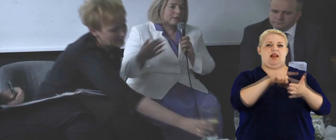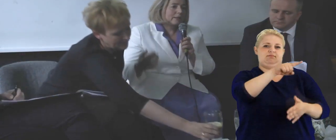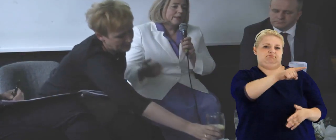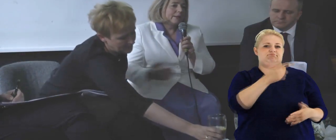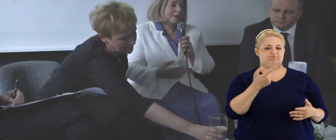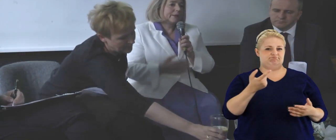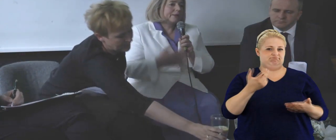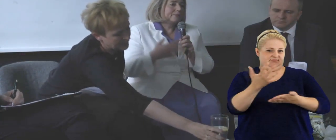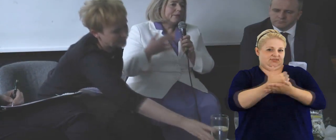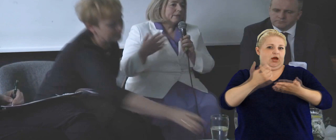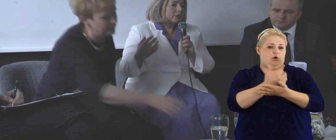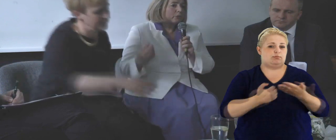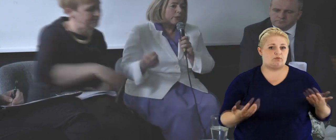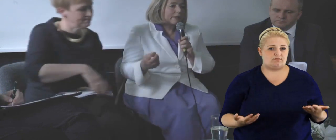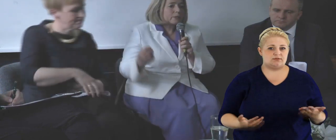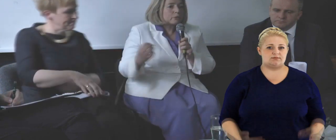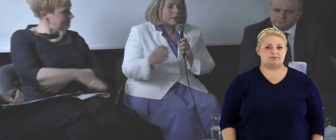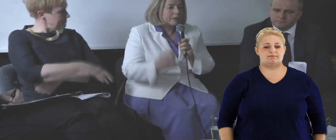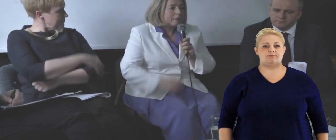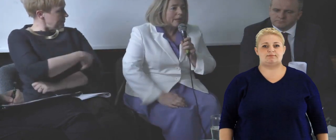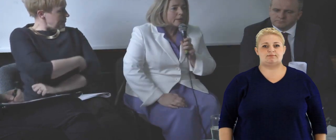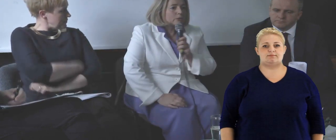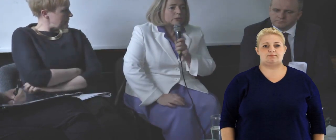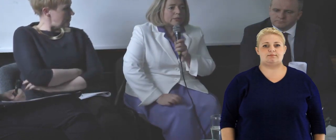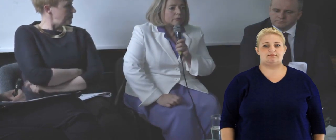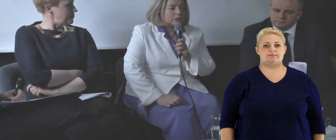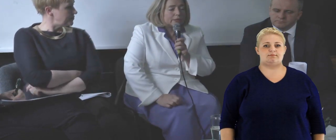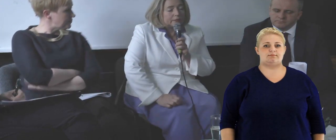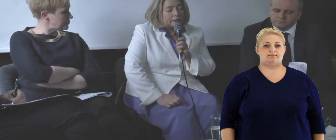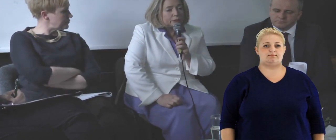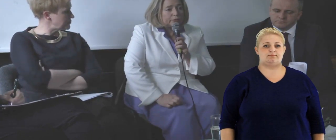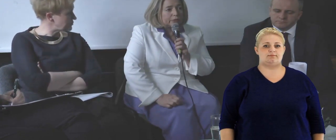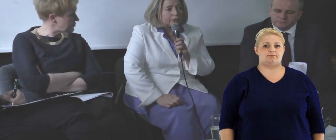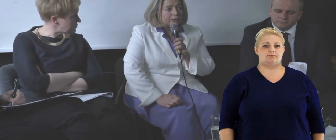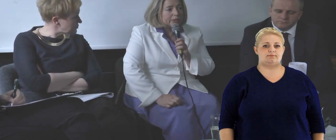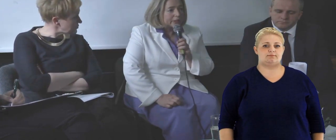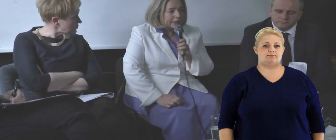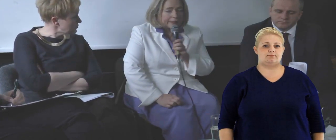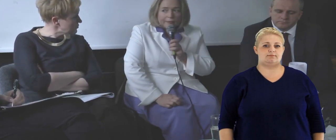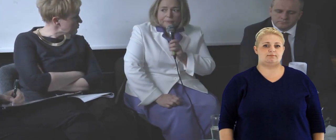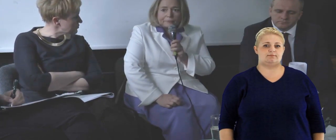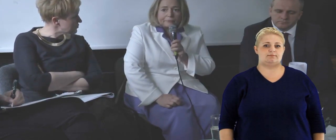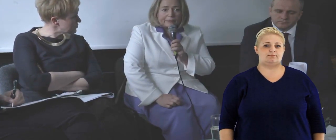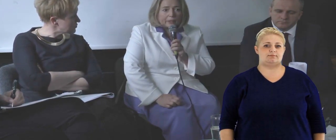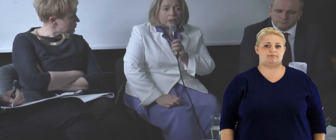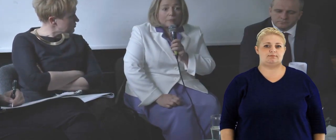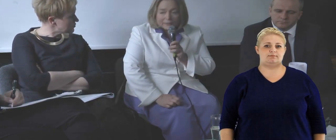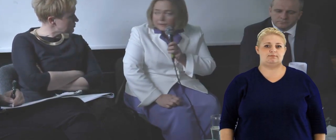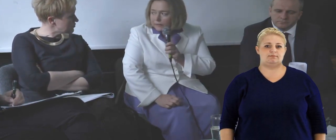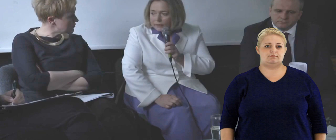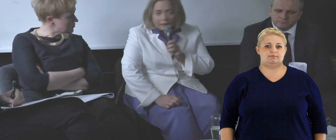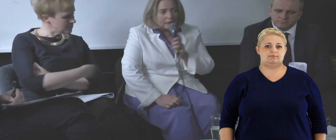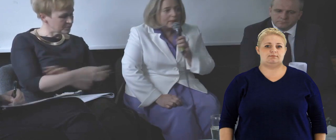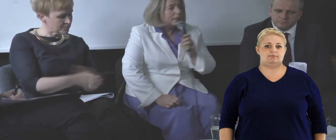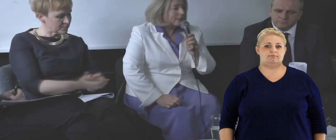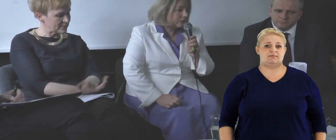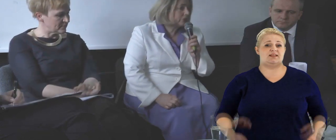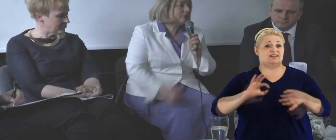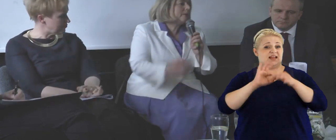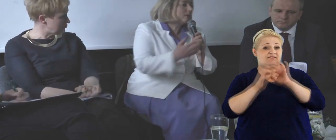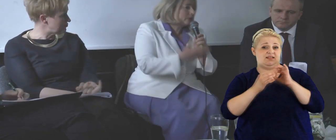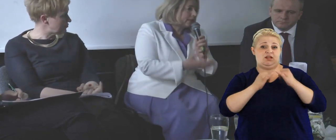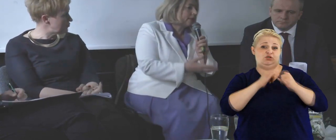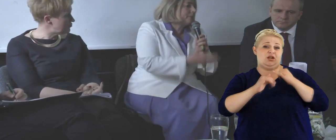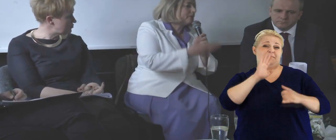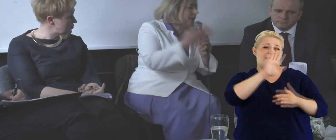organizacje, które, które nie mają celów stricte komercyjnych, nawet